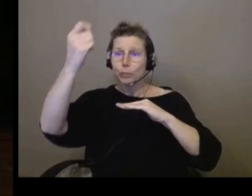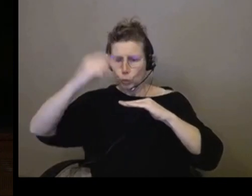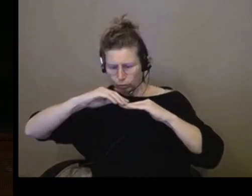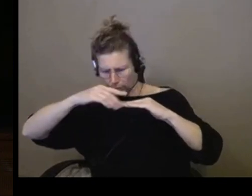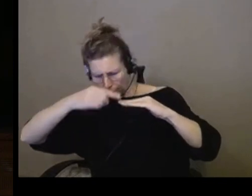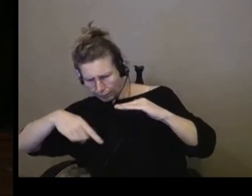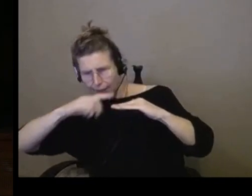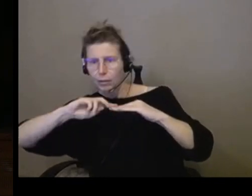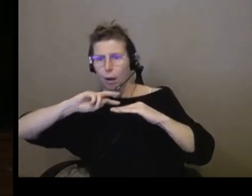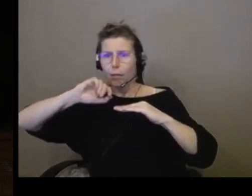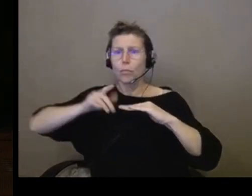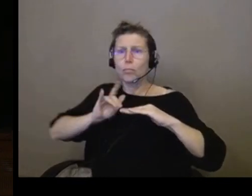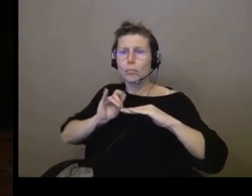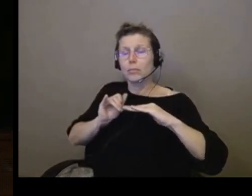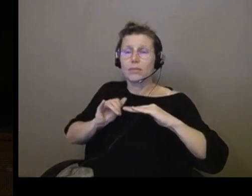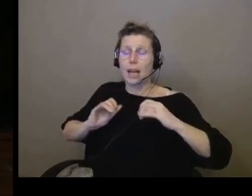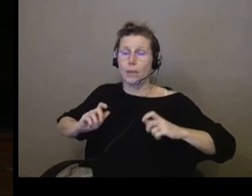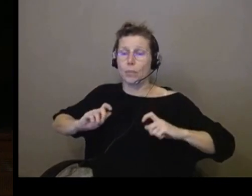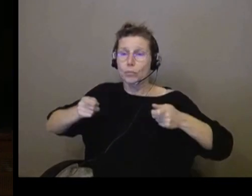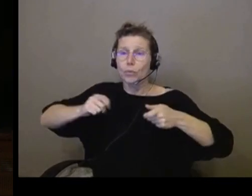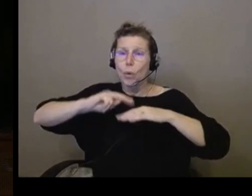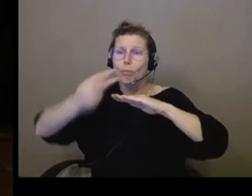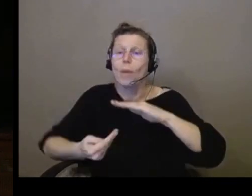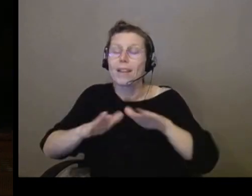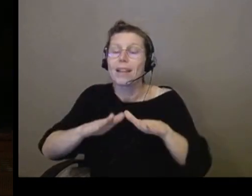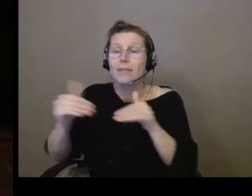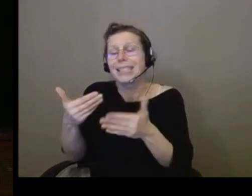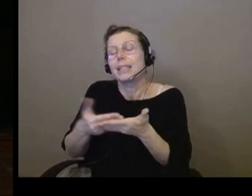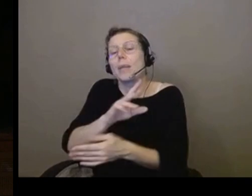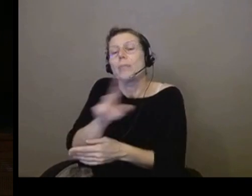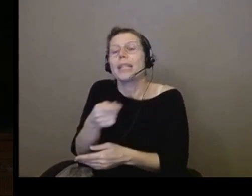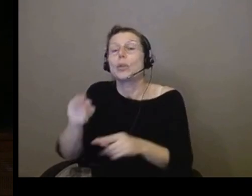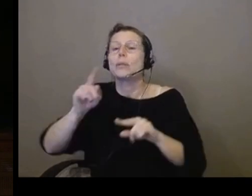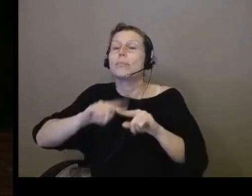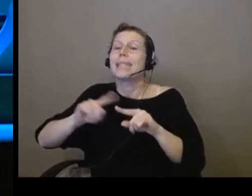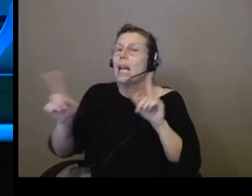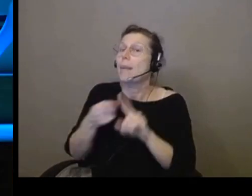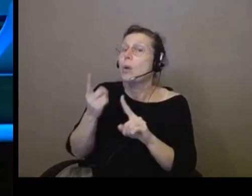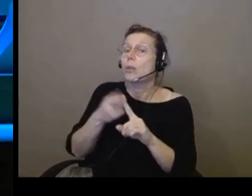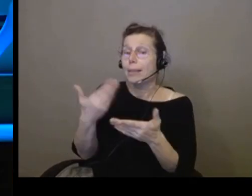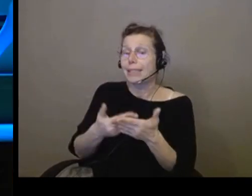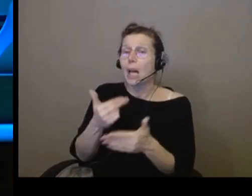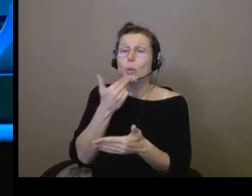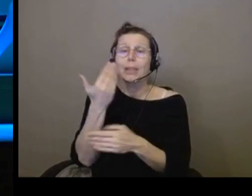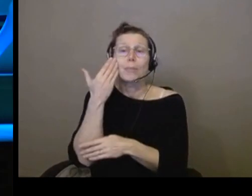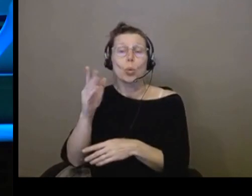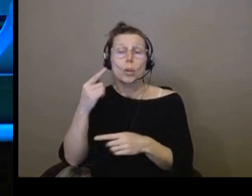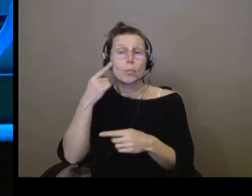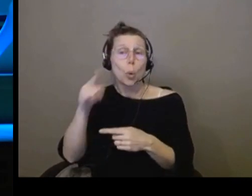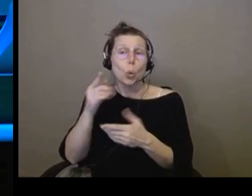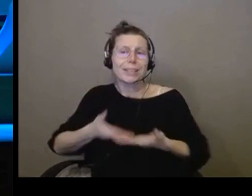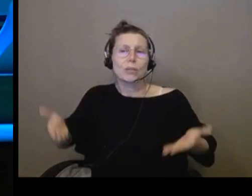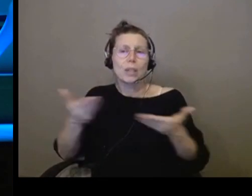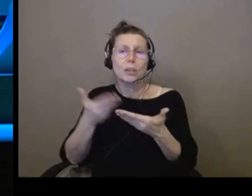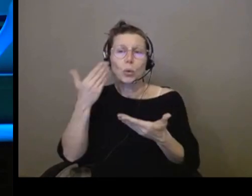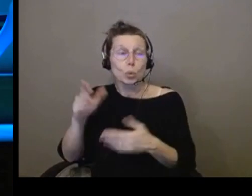qui est évidemment indispensable, c'est aussi utile à d'autres situations. C'est particulièrement vrai dans le transport. Ça l'est sûrement